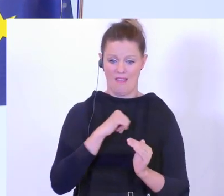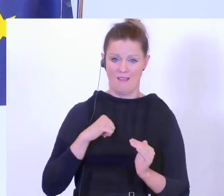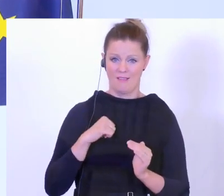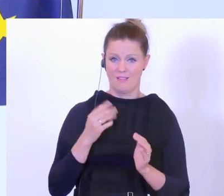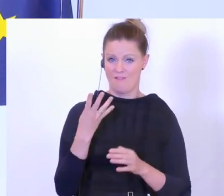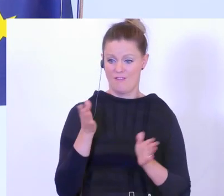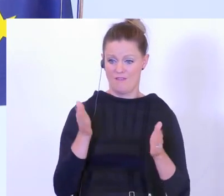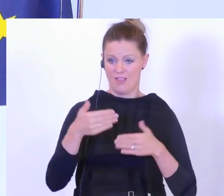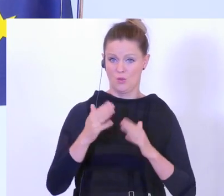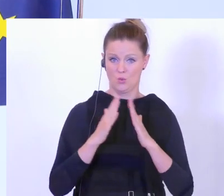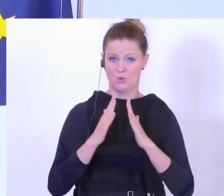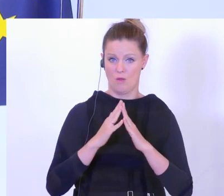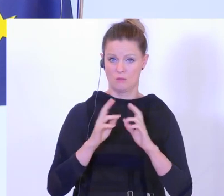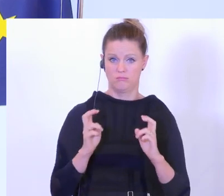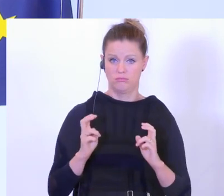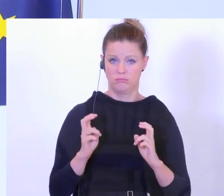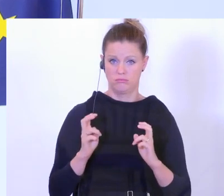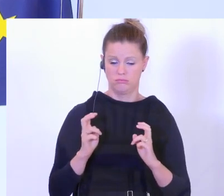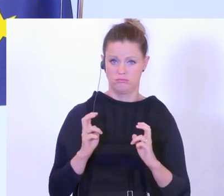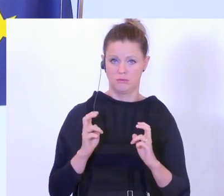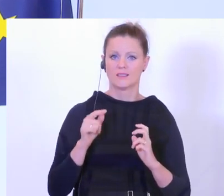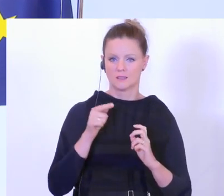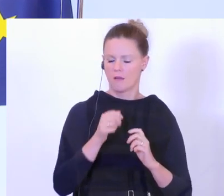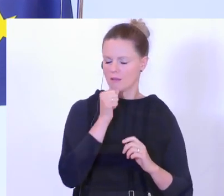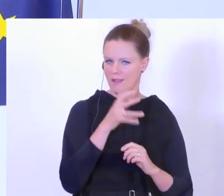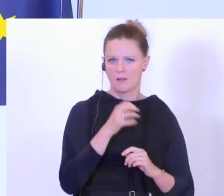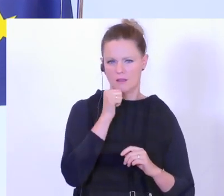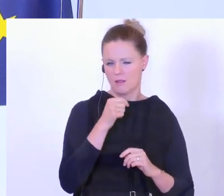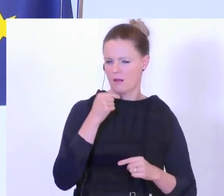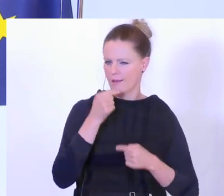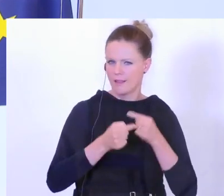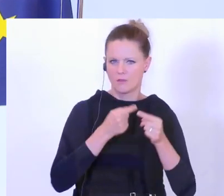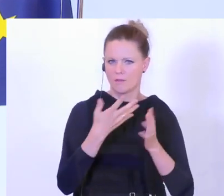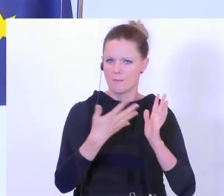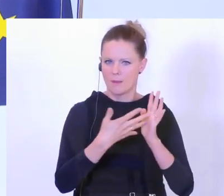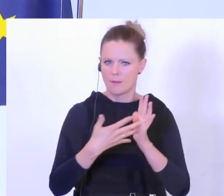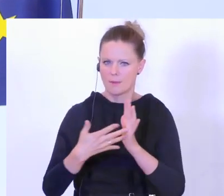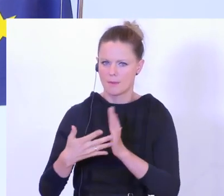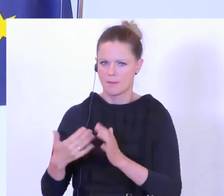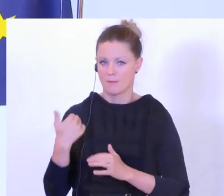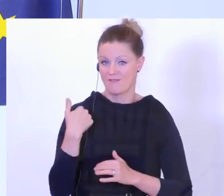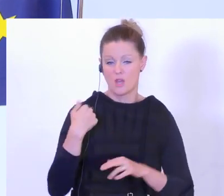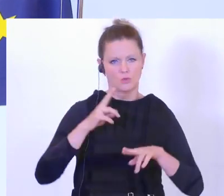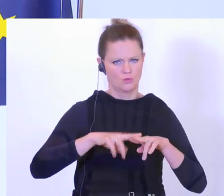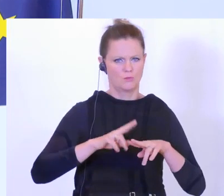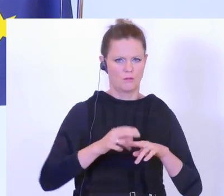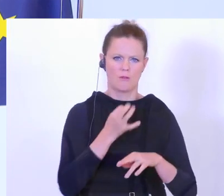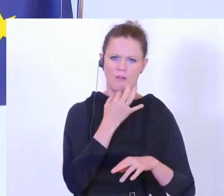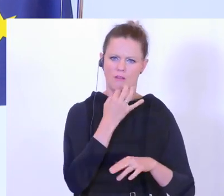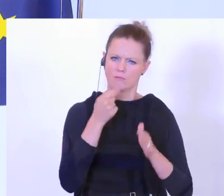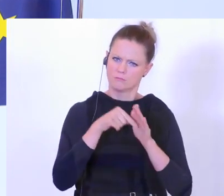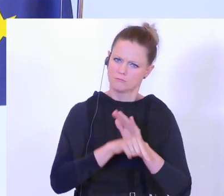Renten. Hier haben wir die Entwicklungen Tag für Tag geprüft und dazu können wir später dann